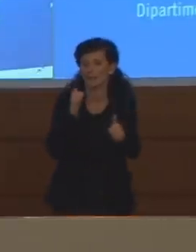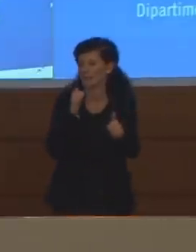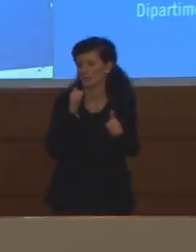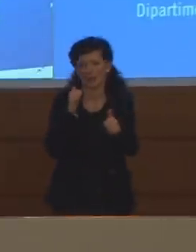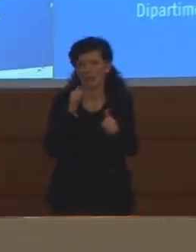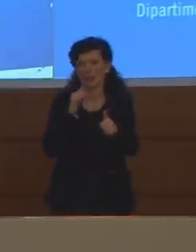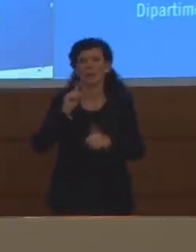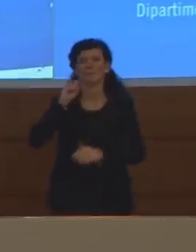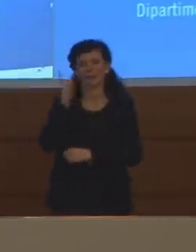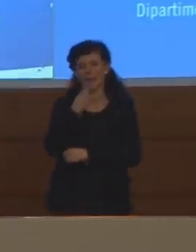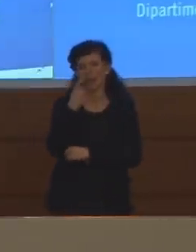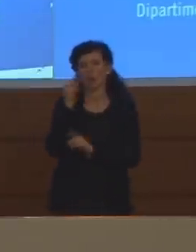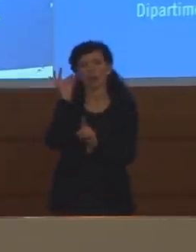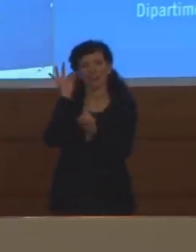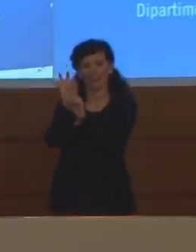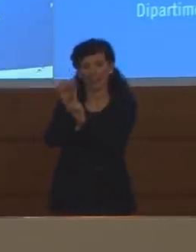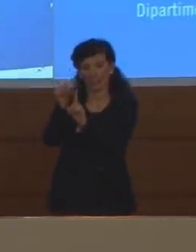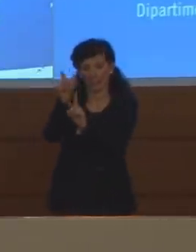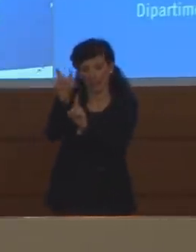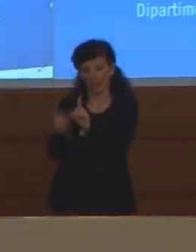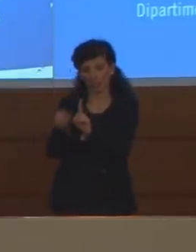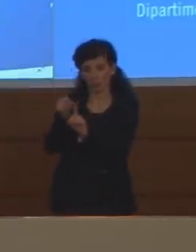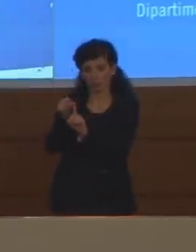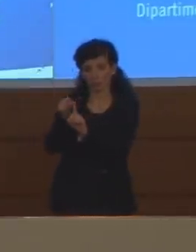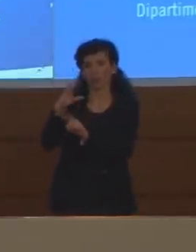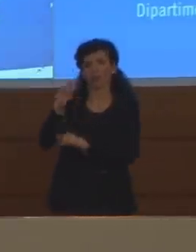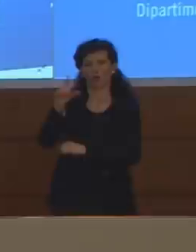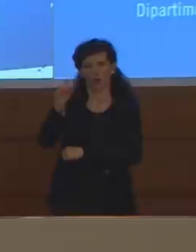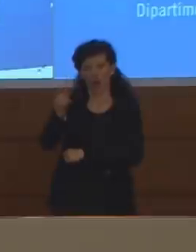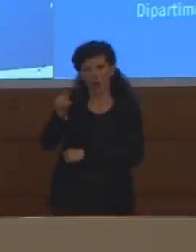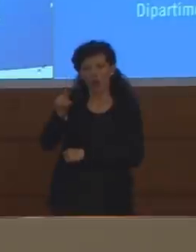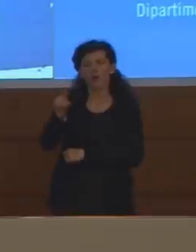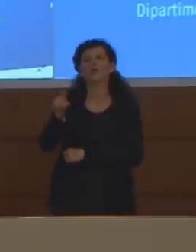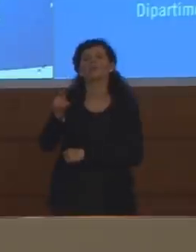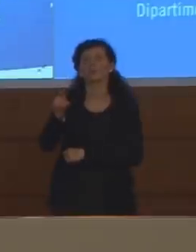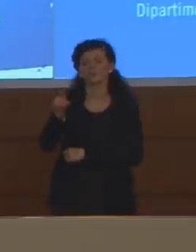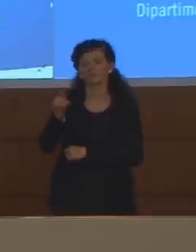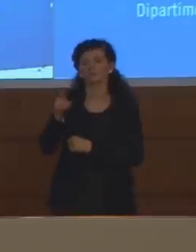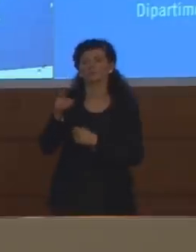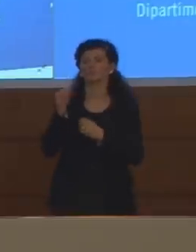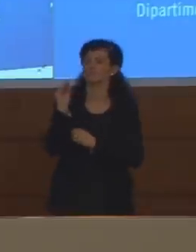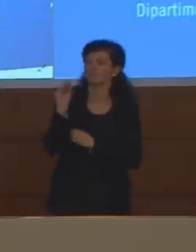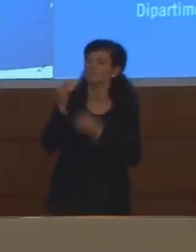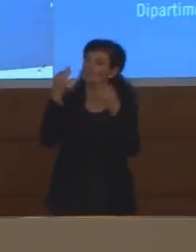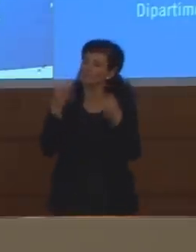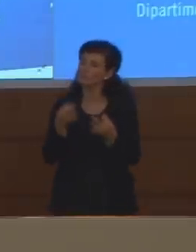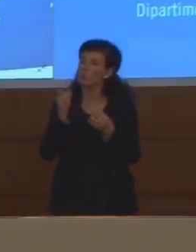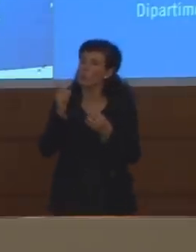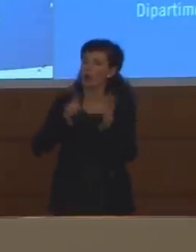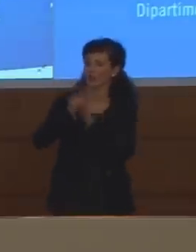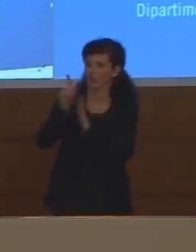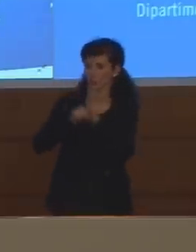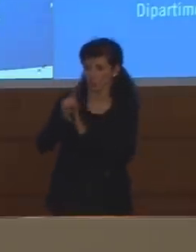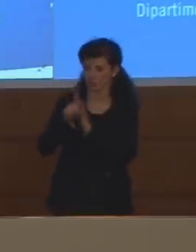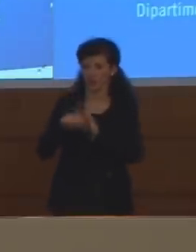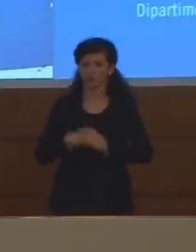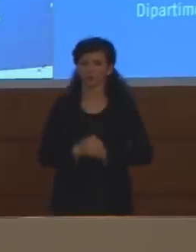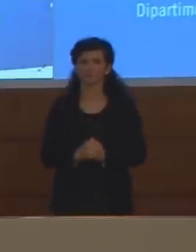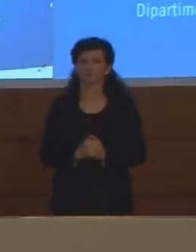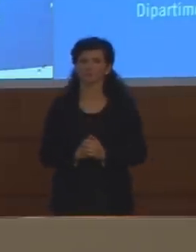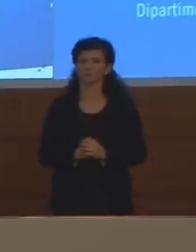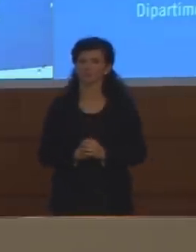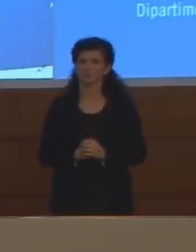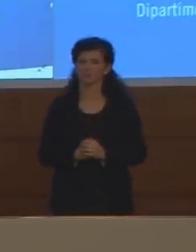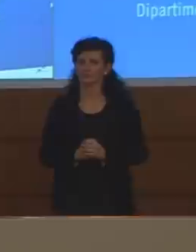ti ha nominato e non si fornisce il risultato che è stato richiesto per quanto